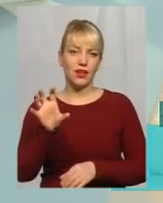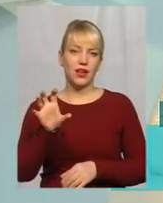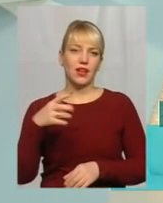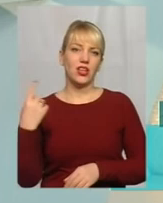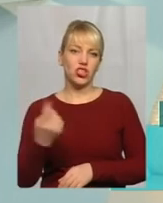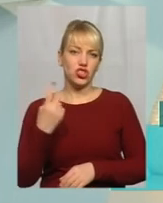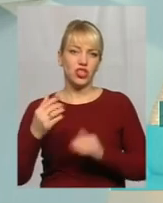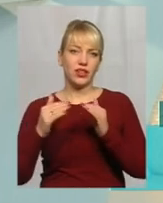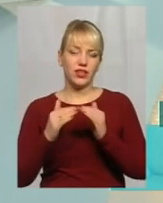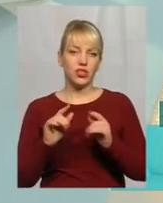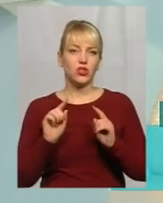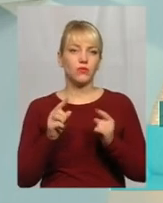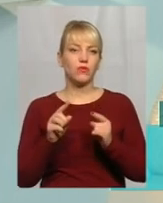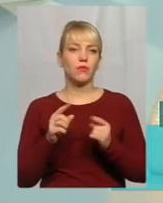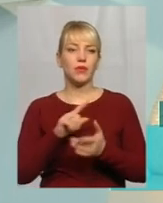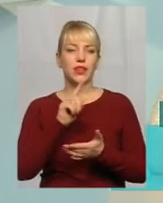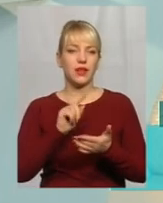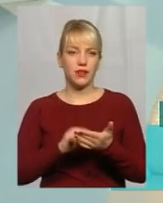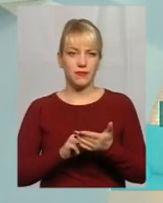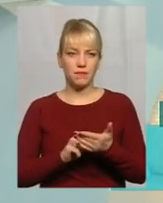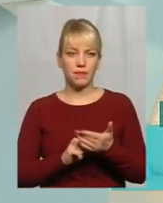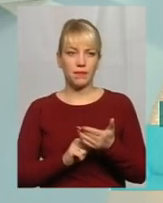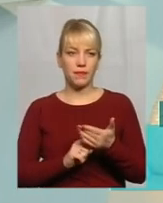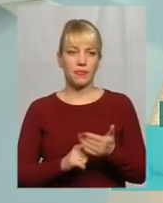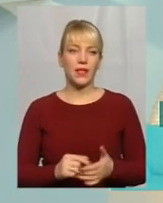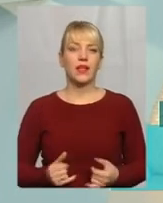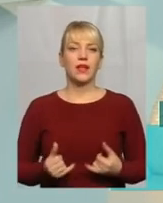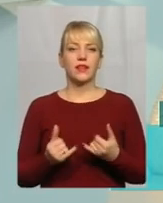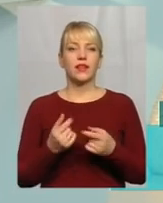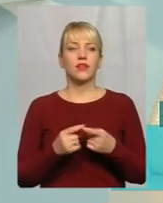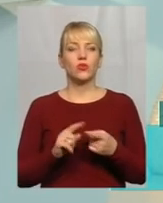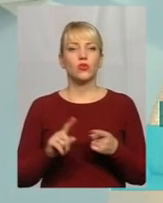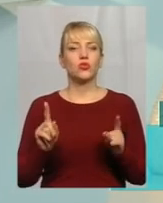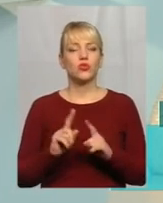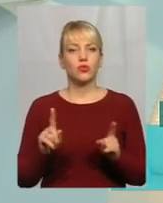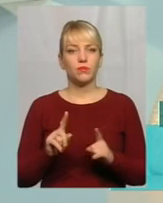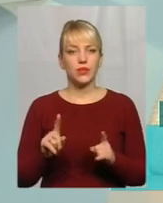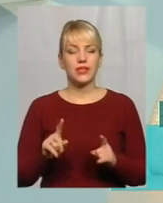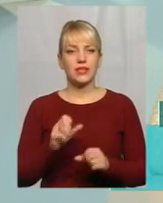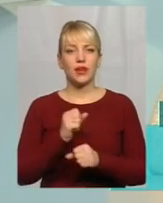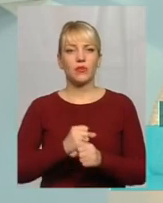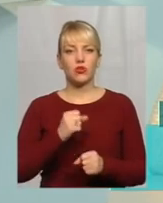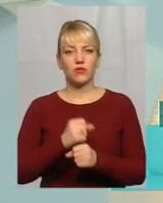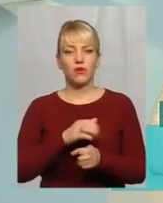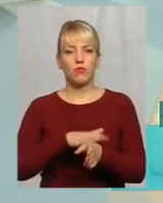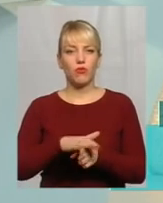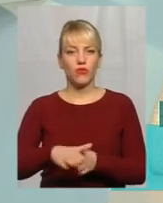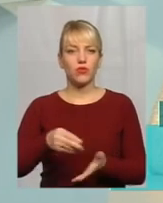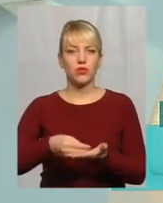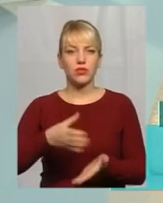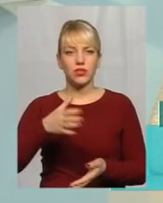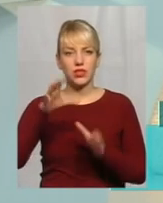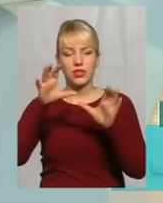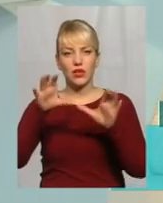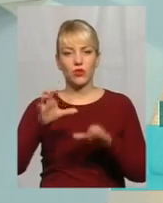чому, що для того, щоб, скажімо так, запрацював повноцінно закон